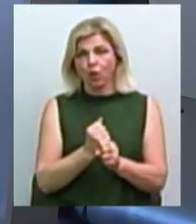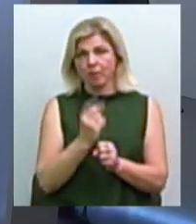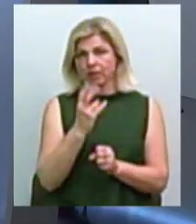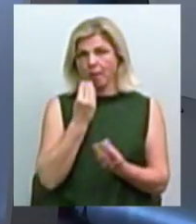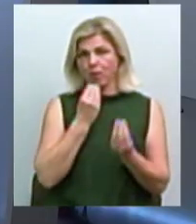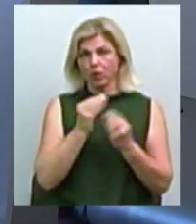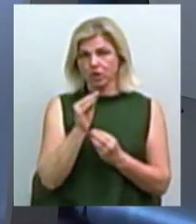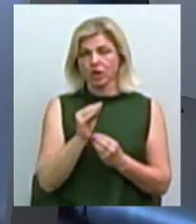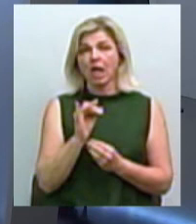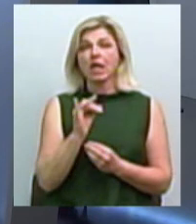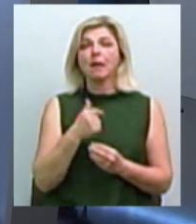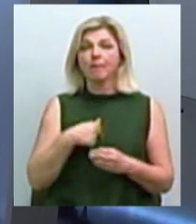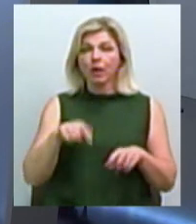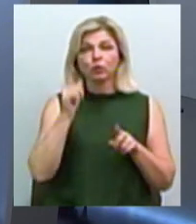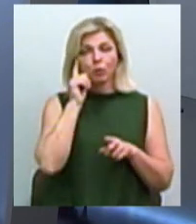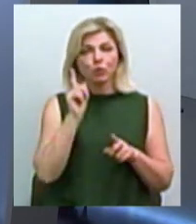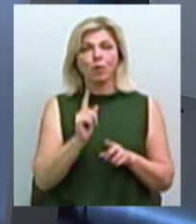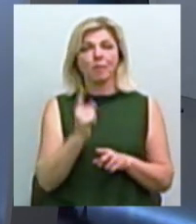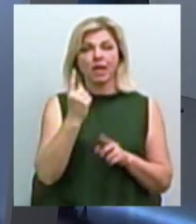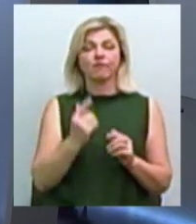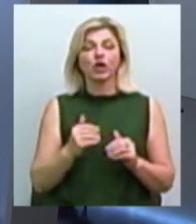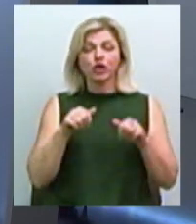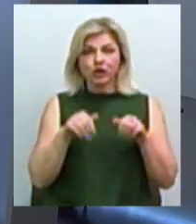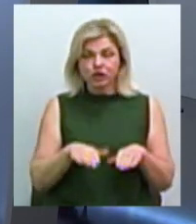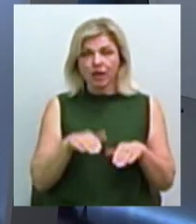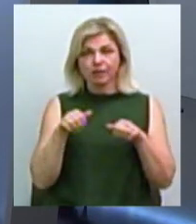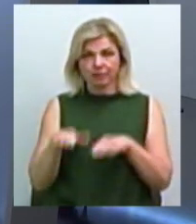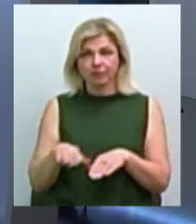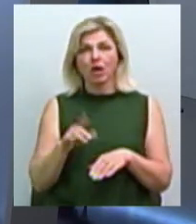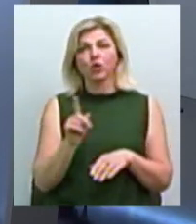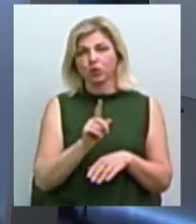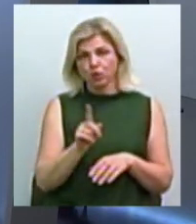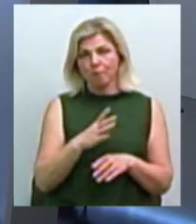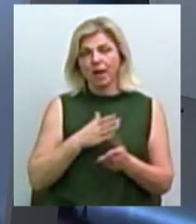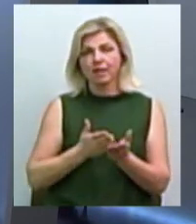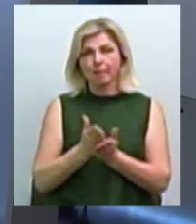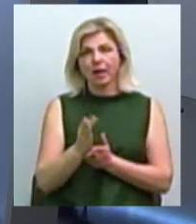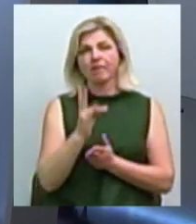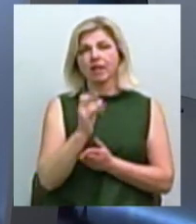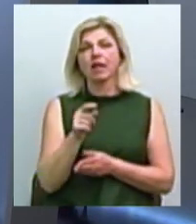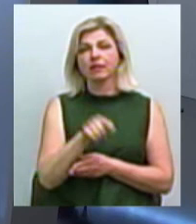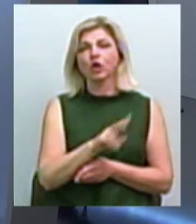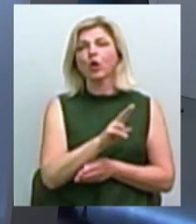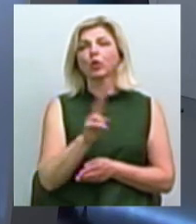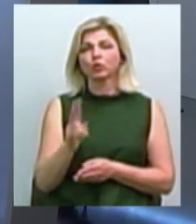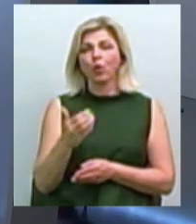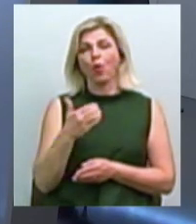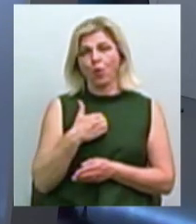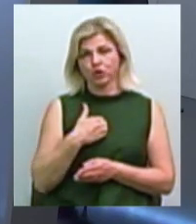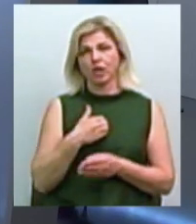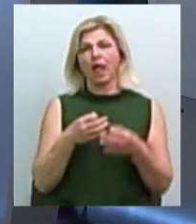які приймаються, в першу чергу не мають бути направлені на тих, хто сьогодні заважає легальному бізнесу працювати. Тому що всі тиски переносяться на нас.